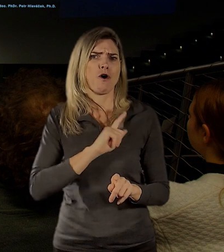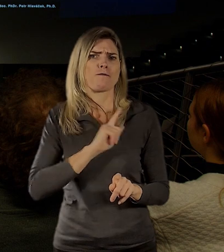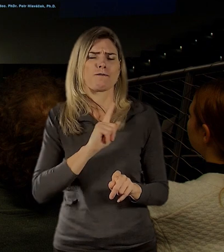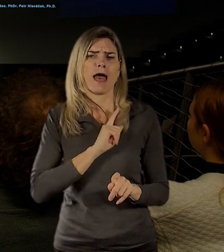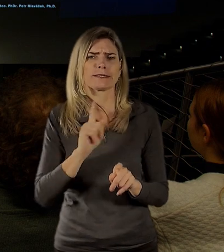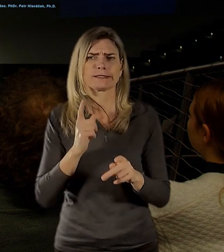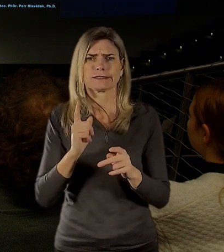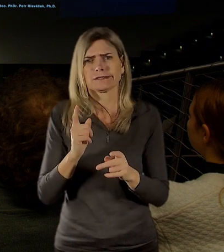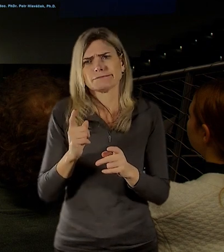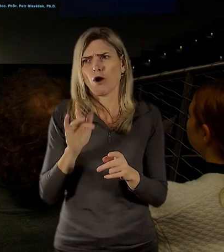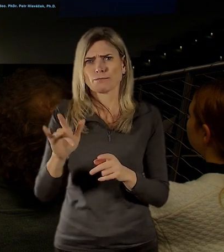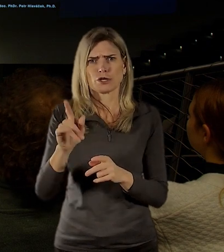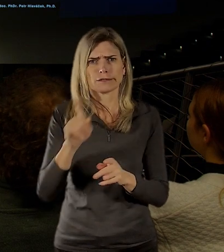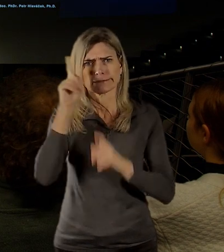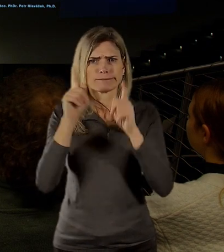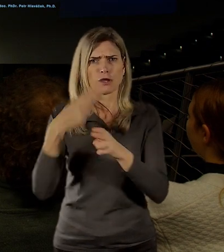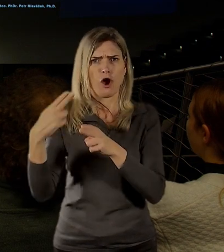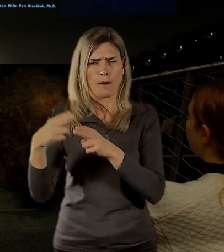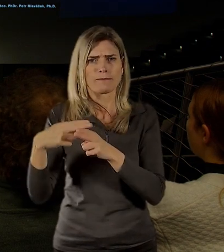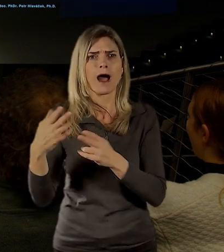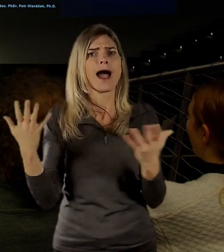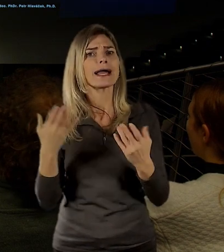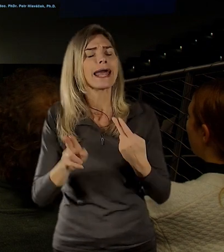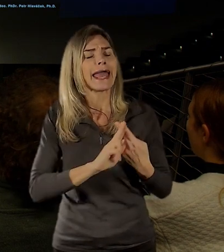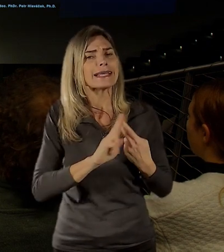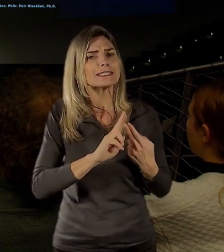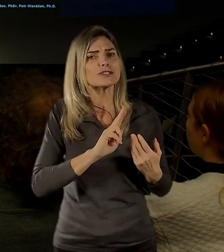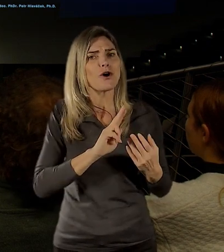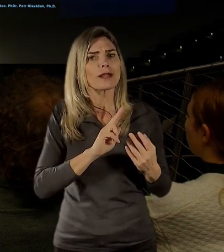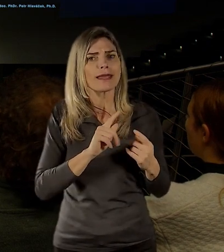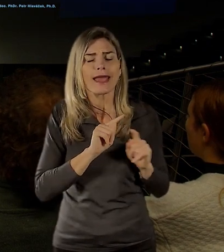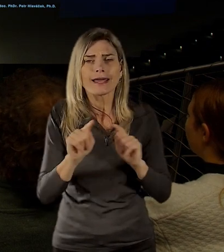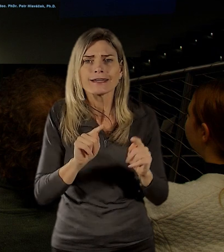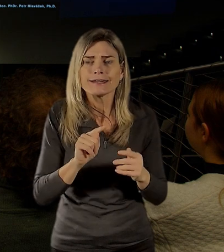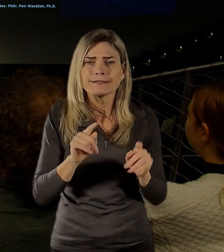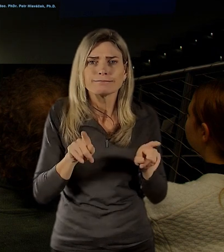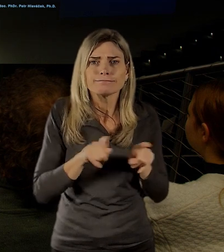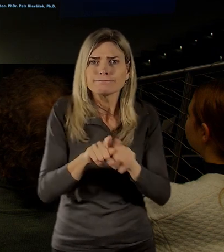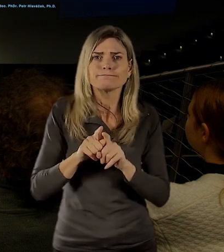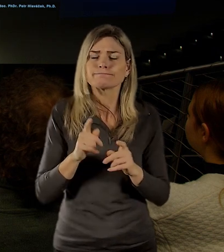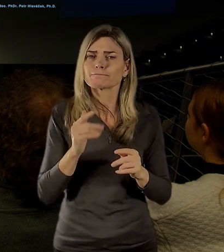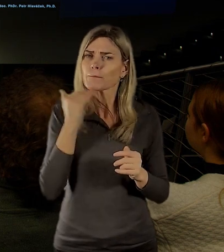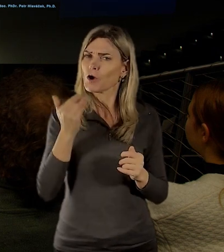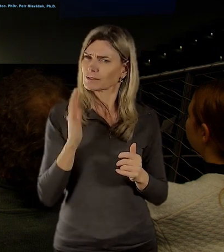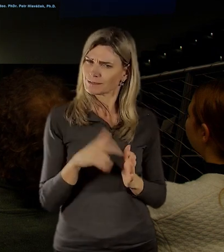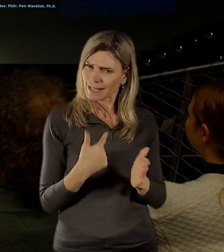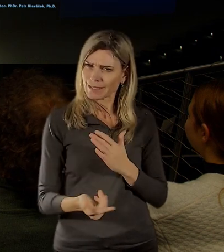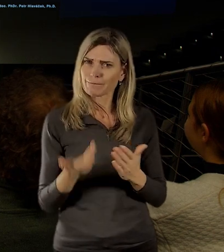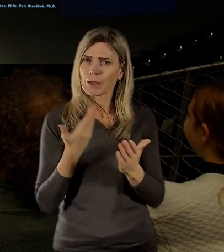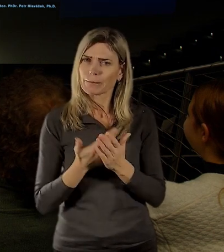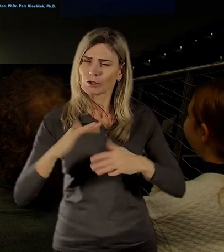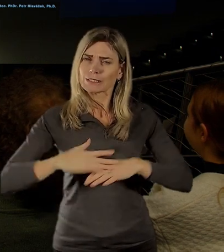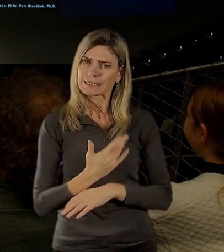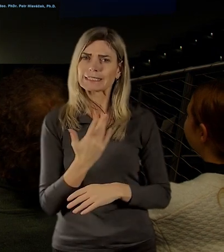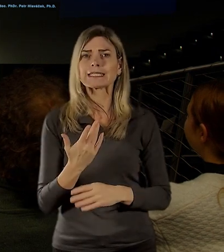století, které vymazalo řadu záležitostí z naší historické paměti. A proto je vlastně skvělé, že